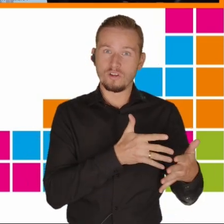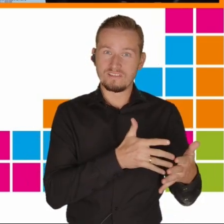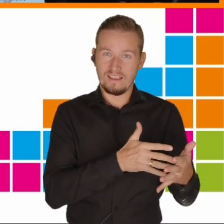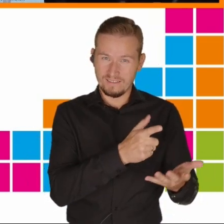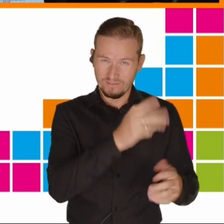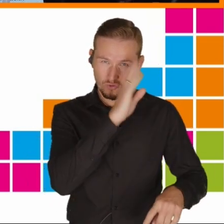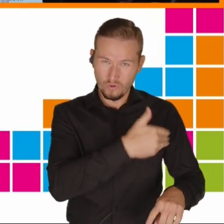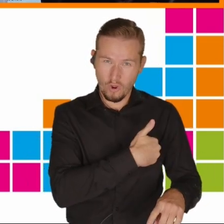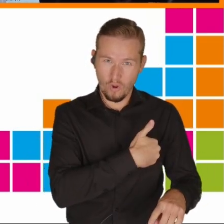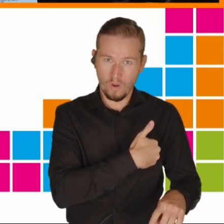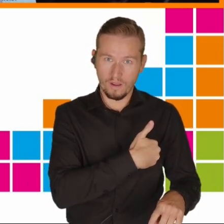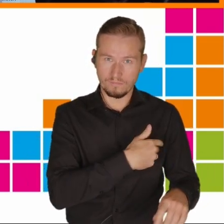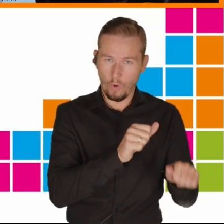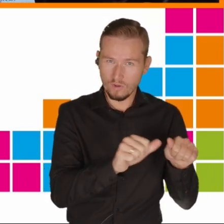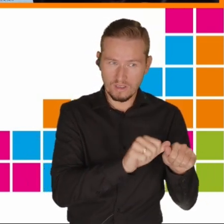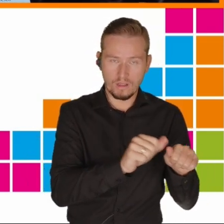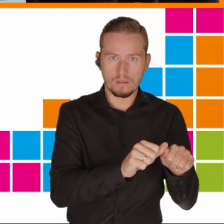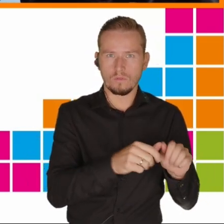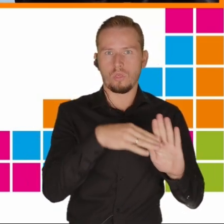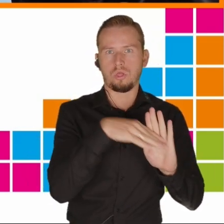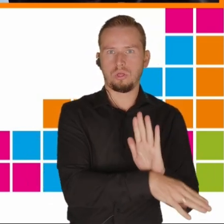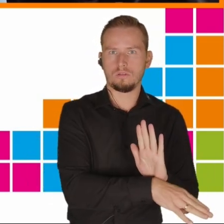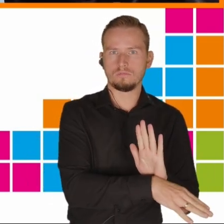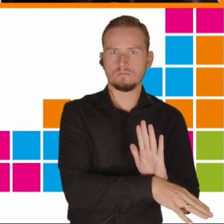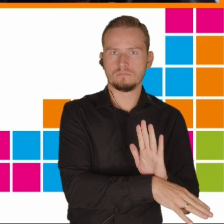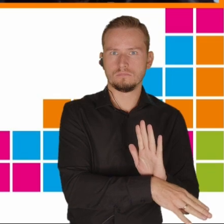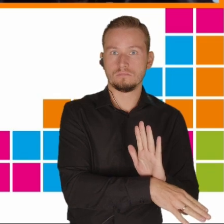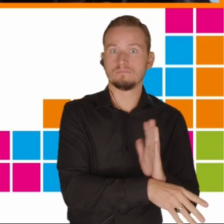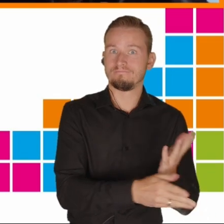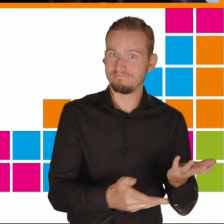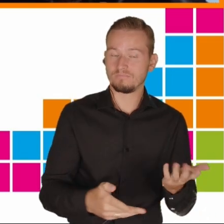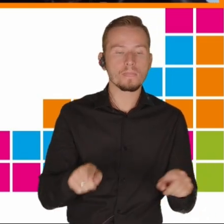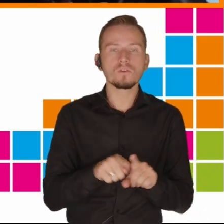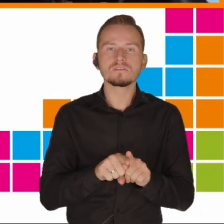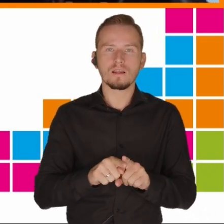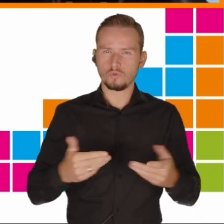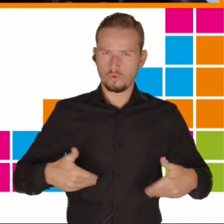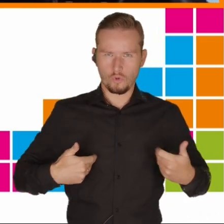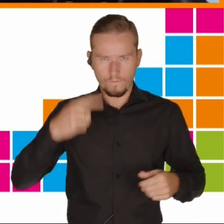To samo widzimy, patrząc na zdrowie psychiczne.